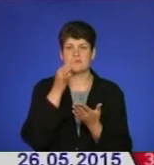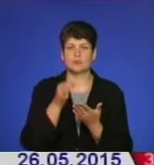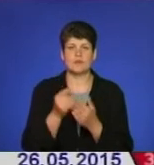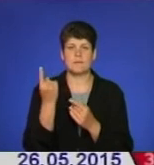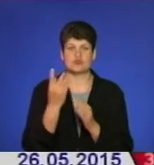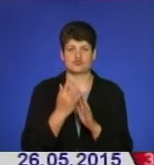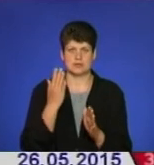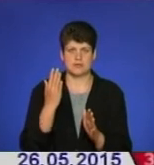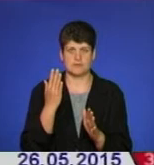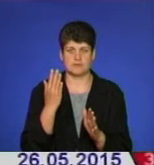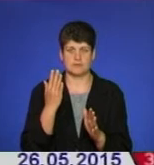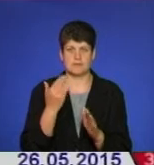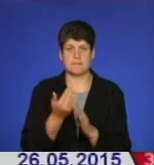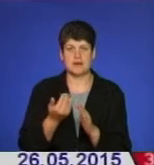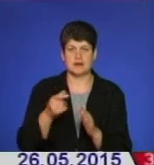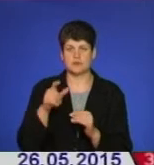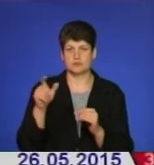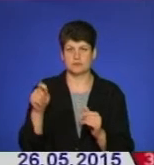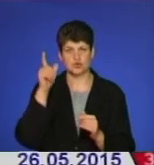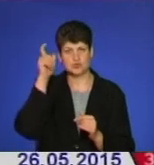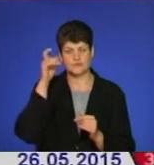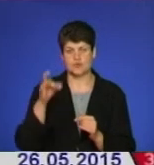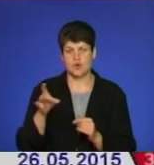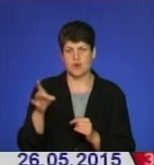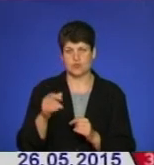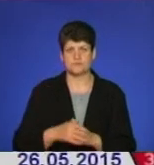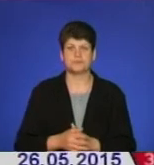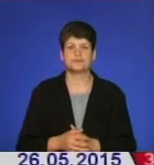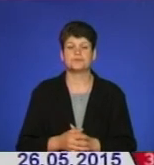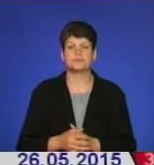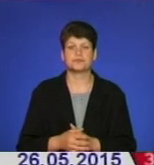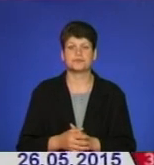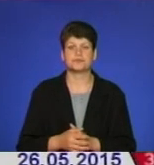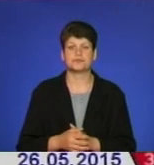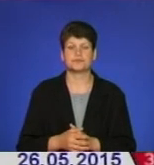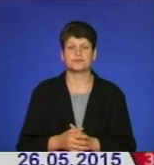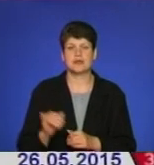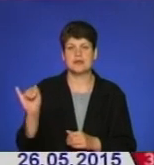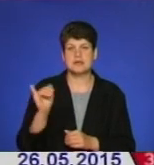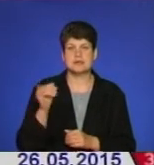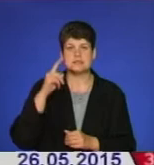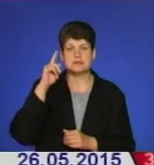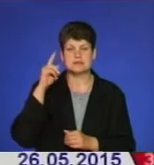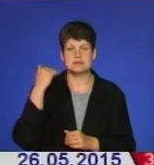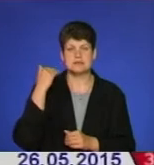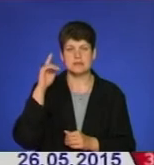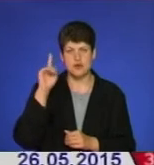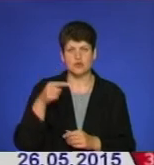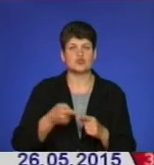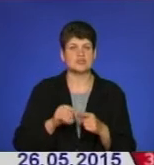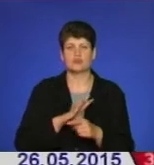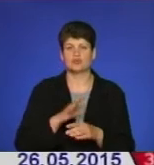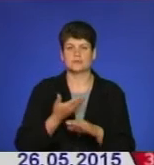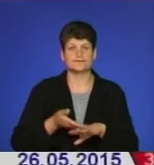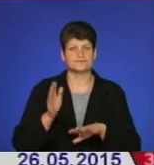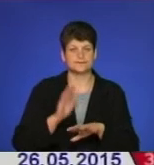першочергово, першочергово жителям Чортківського району. І знаю, що це буде нелегко